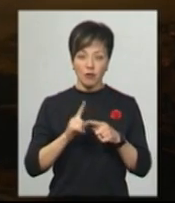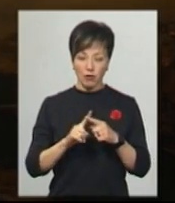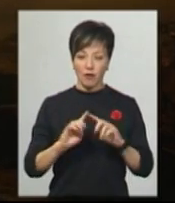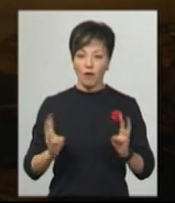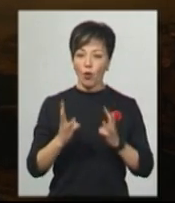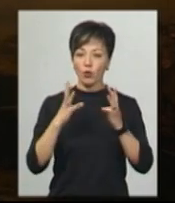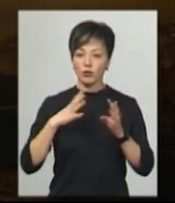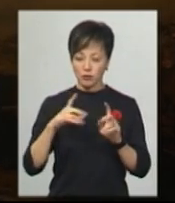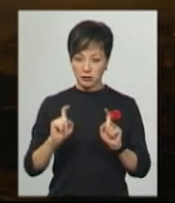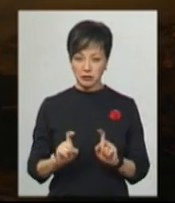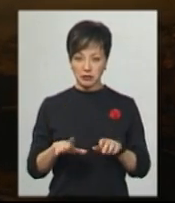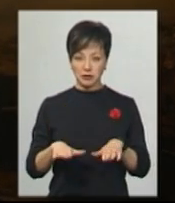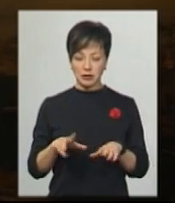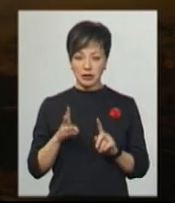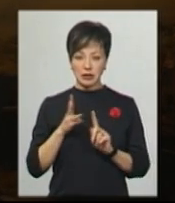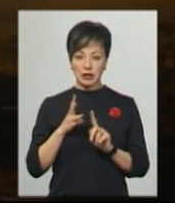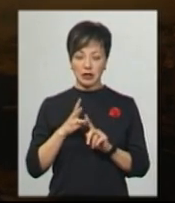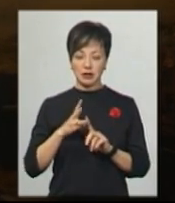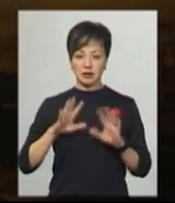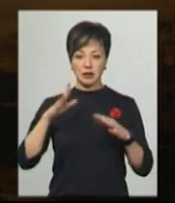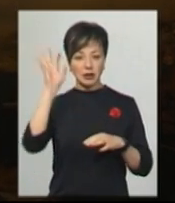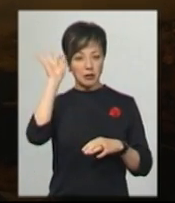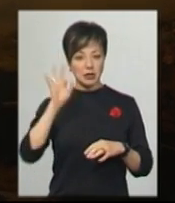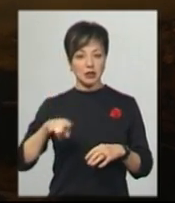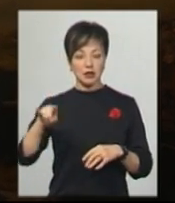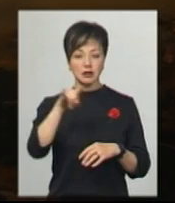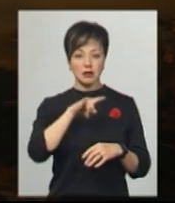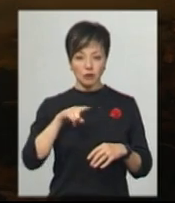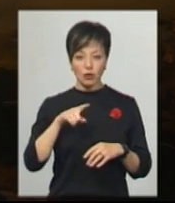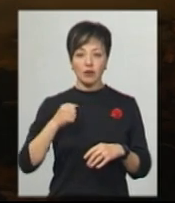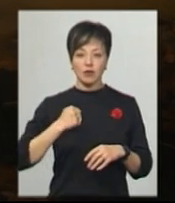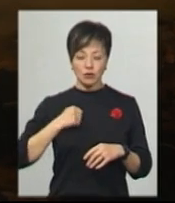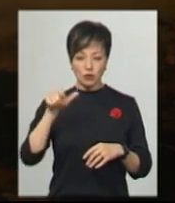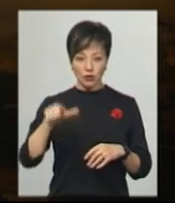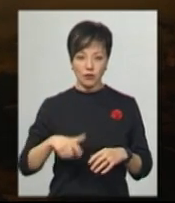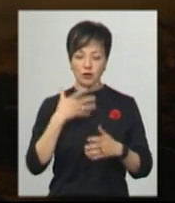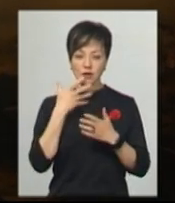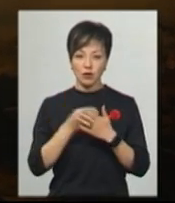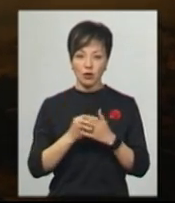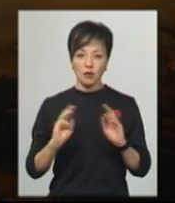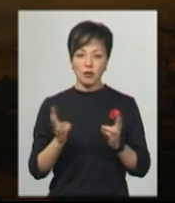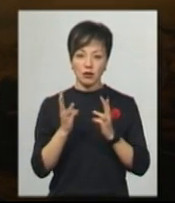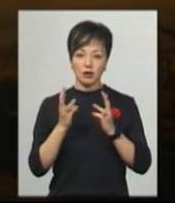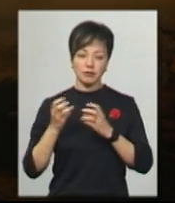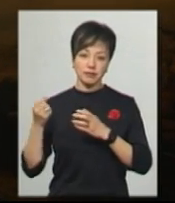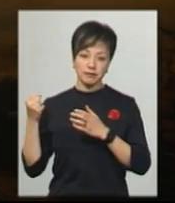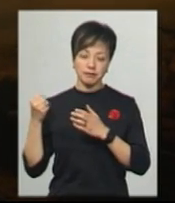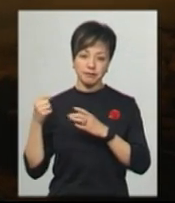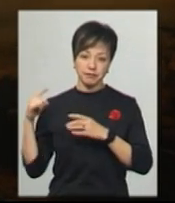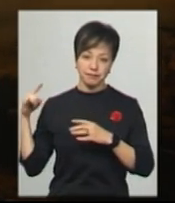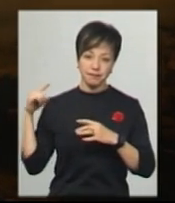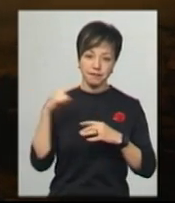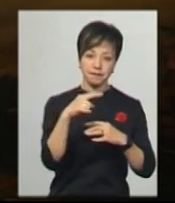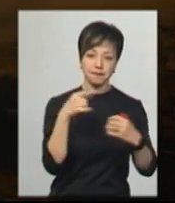раптом з'явився третій німецький літак. І тоді Валентин, не вагаючись свою палаючу машину, направив на